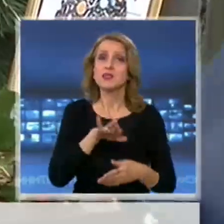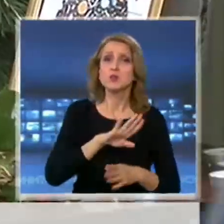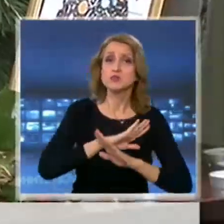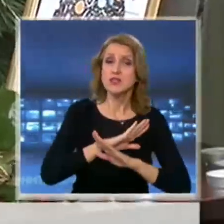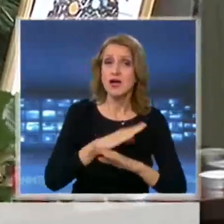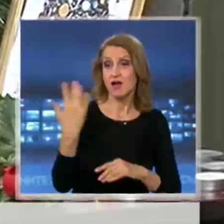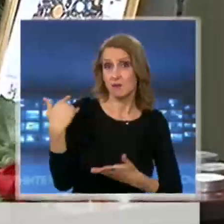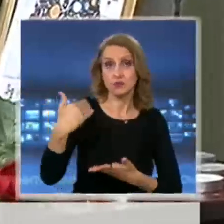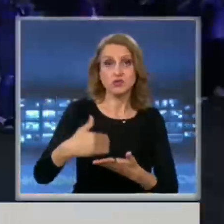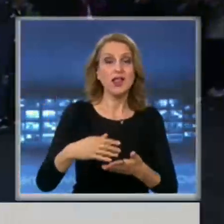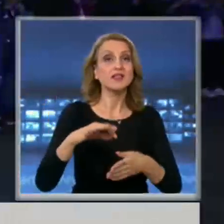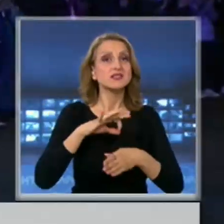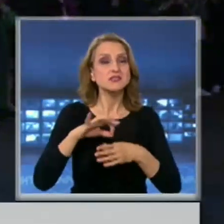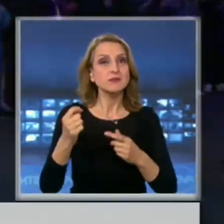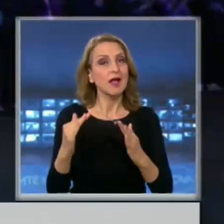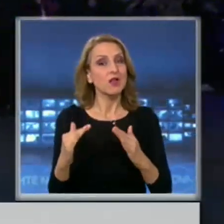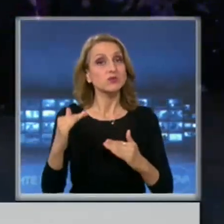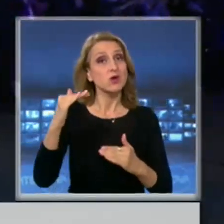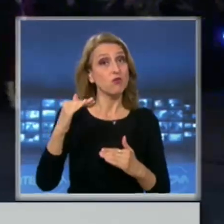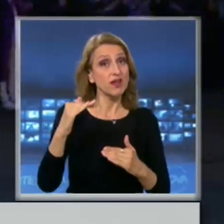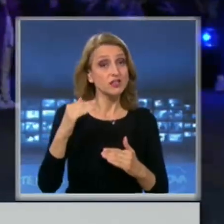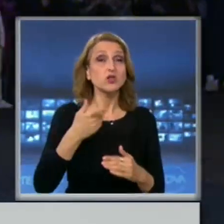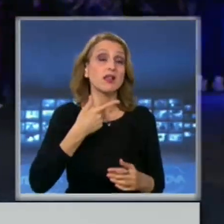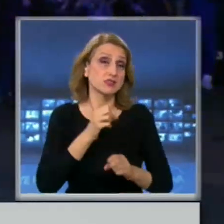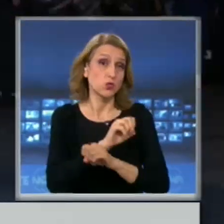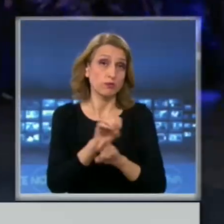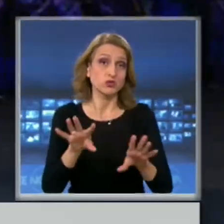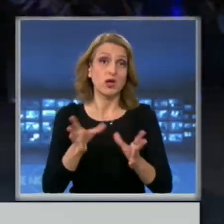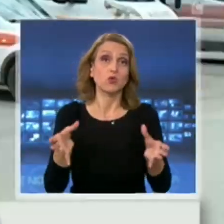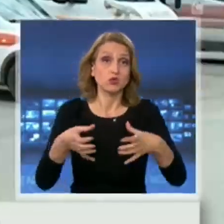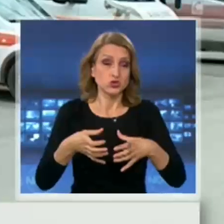последната седмица пък се е завишила леко, съобщиха още от щаба.